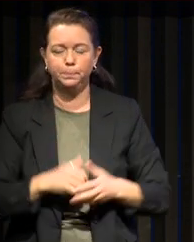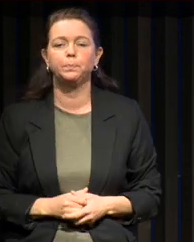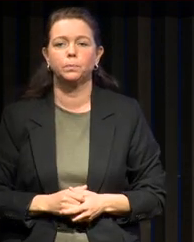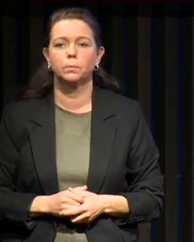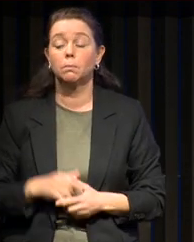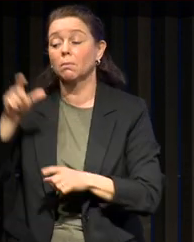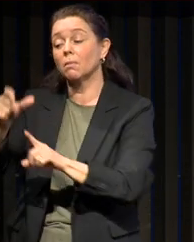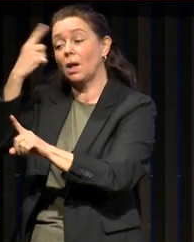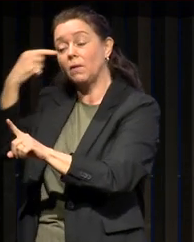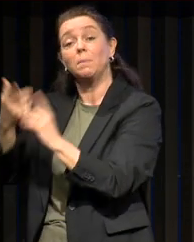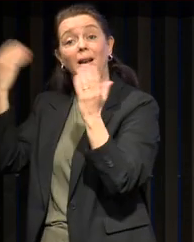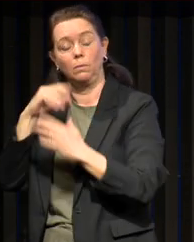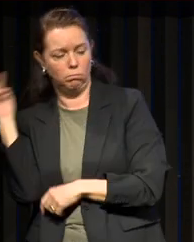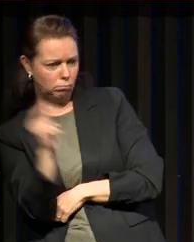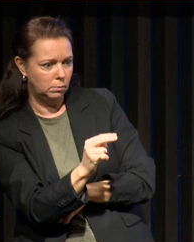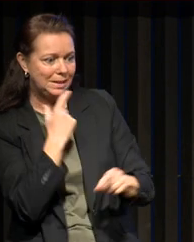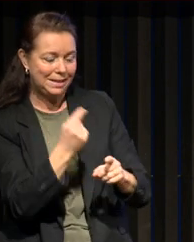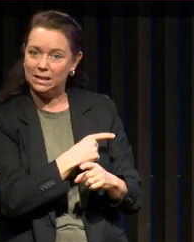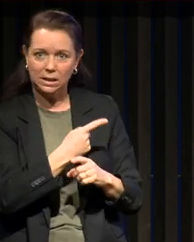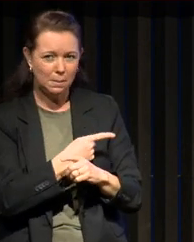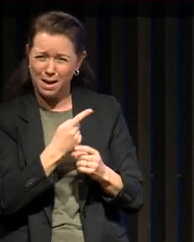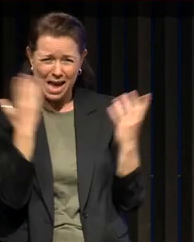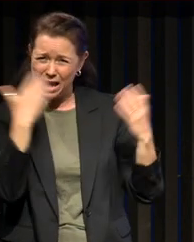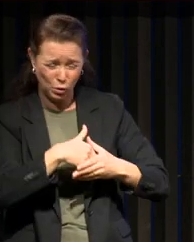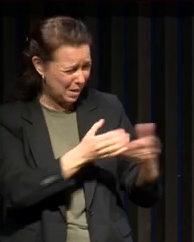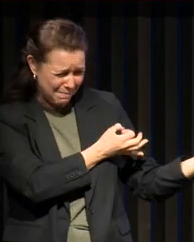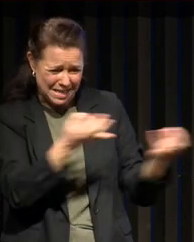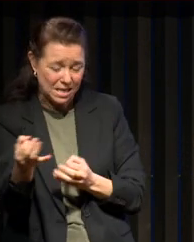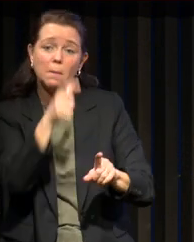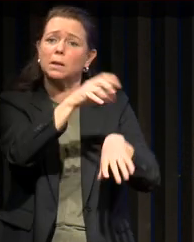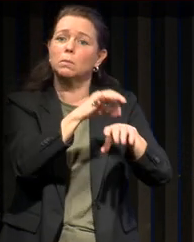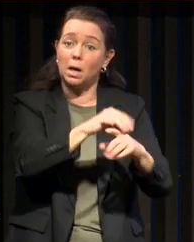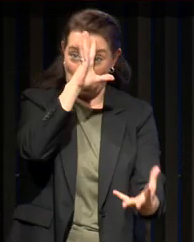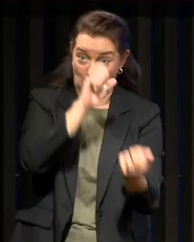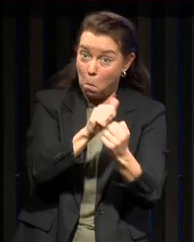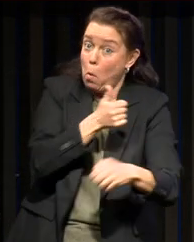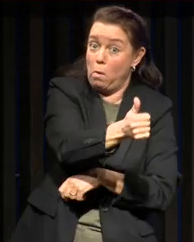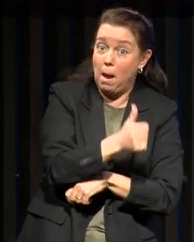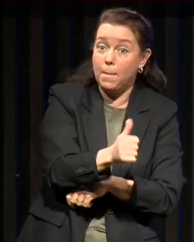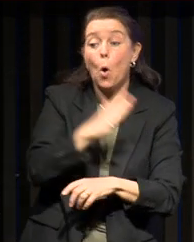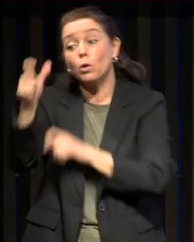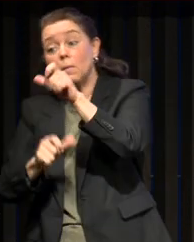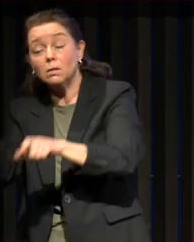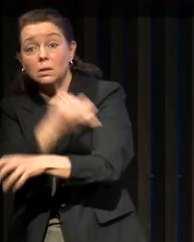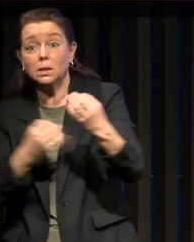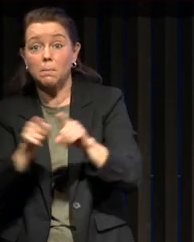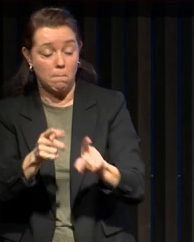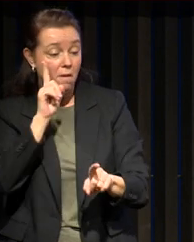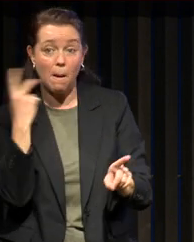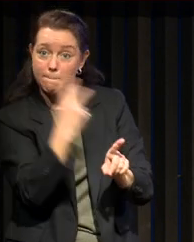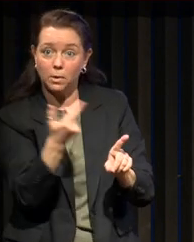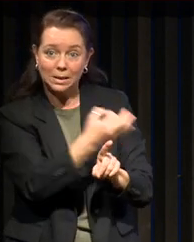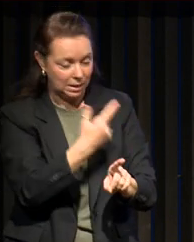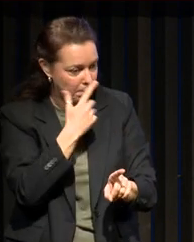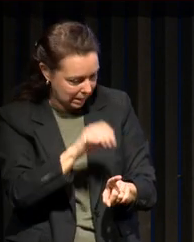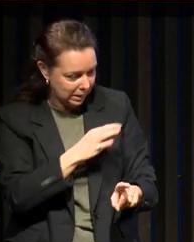L'infirmière de nuit déclare que ces attaques se poursuivent toute la nuit. Le patient les ignore lui-même, à l'exception de ce que les autres lui disent. Sa femme déclare qu'ils se sont produits avec une